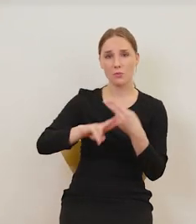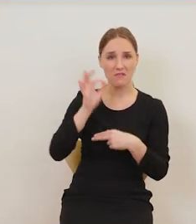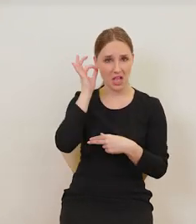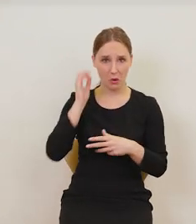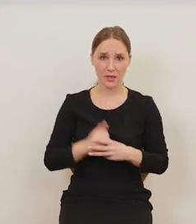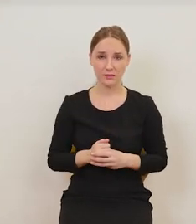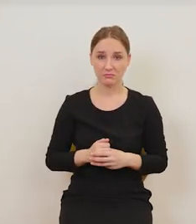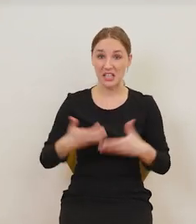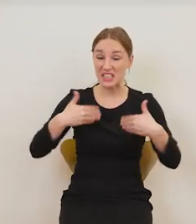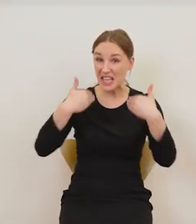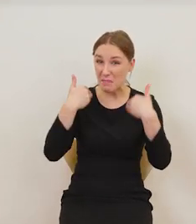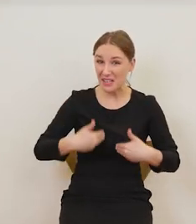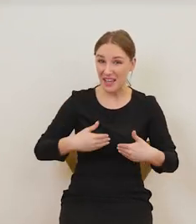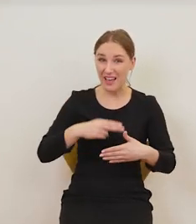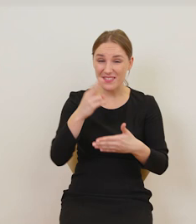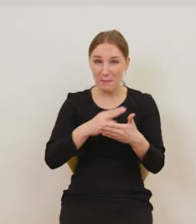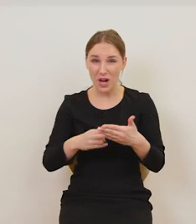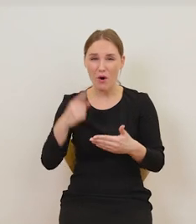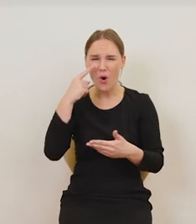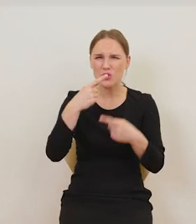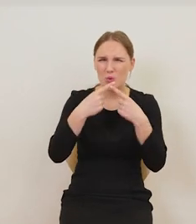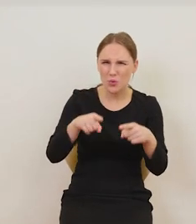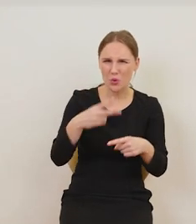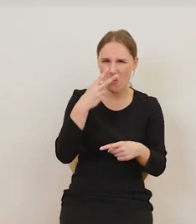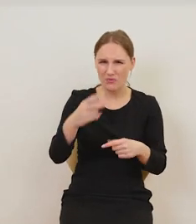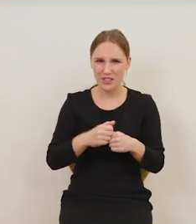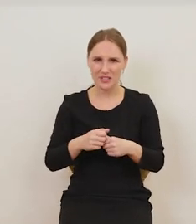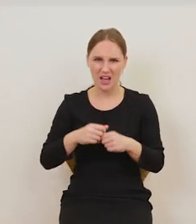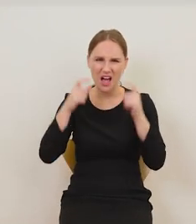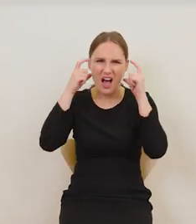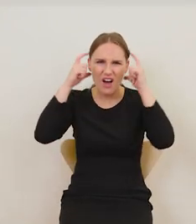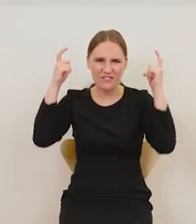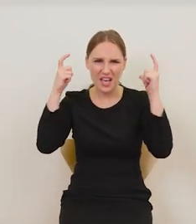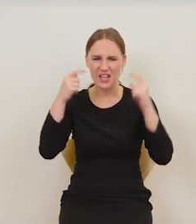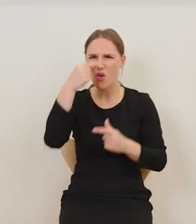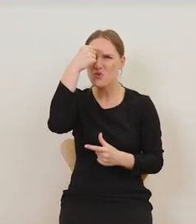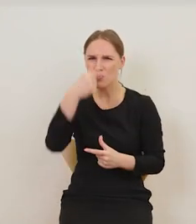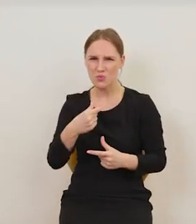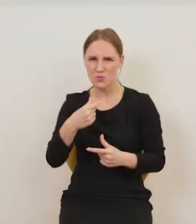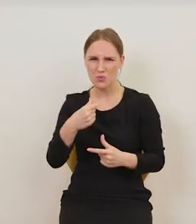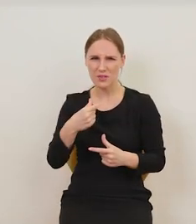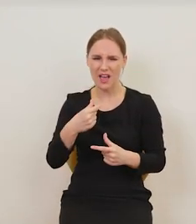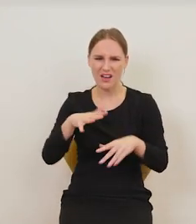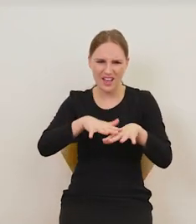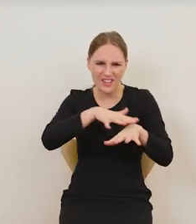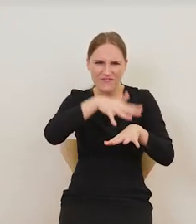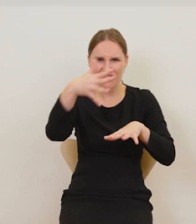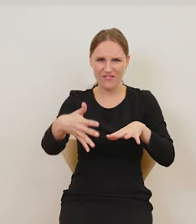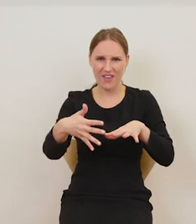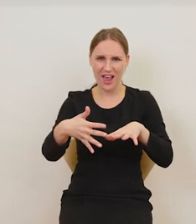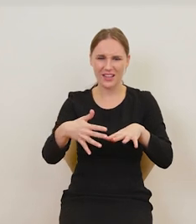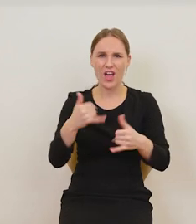odpowiada. Chce pan namalować moje oczy krótkowidza? Wielkie uszy, długi nos, wielkie ręce,